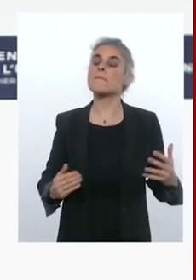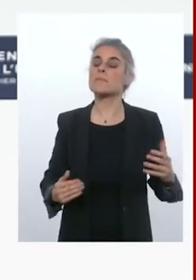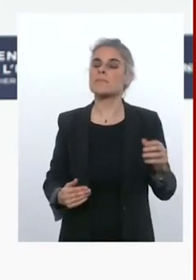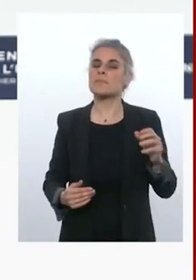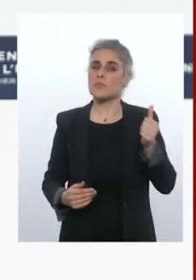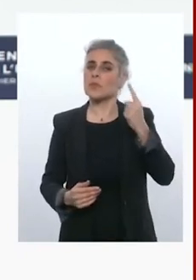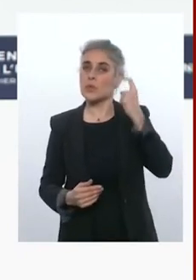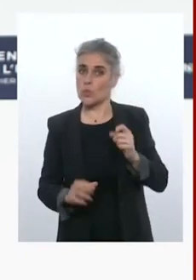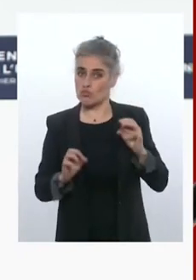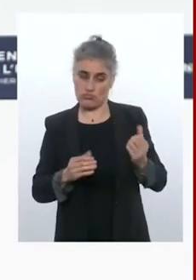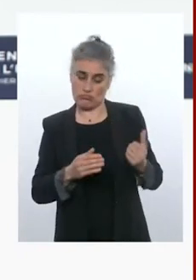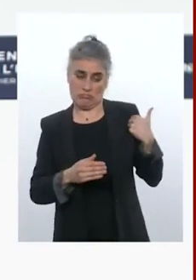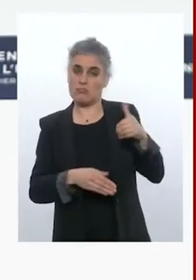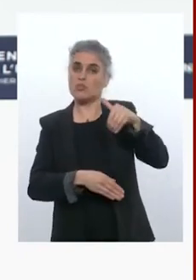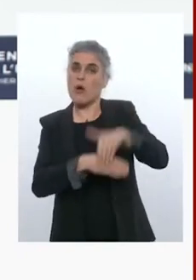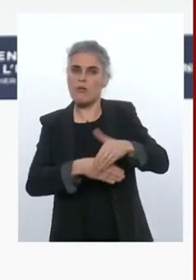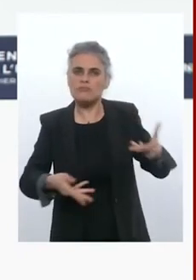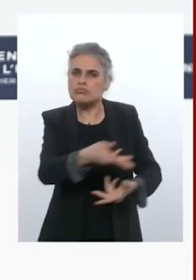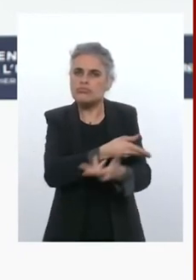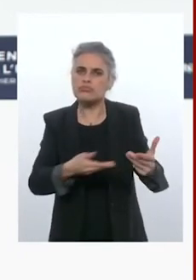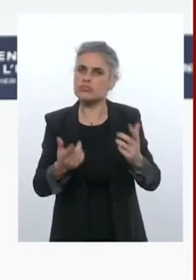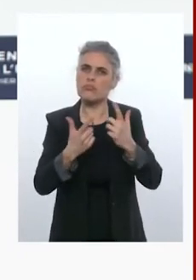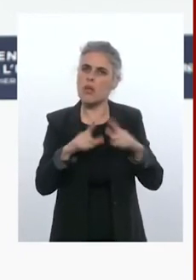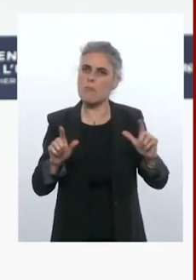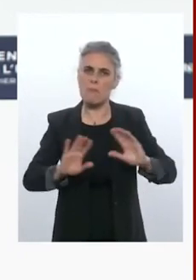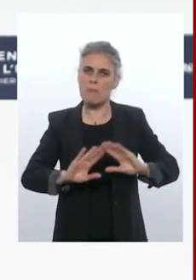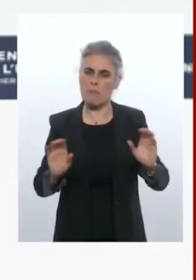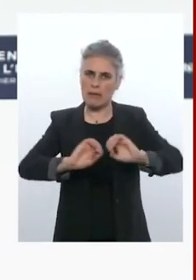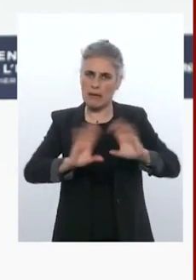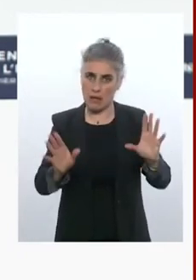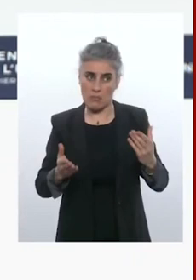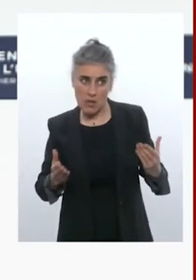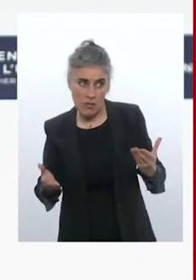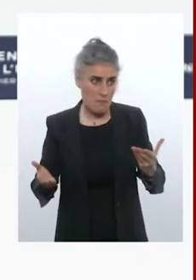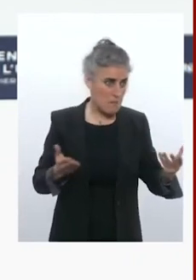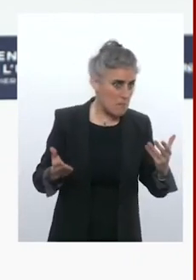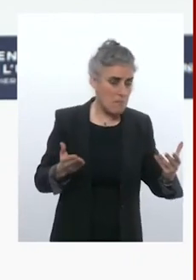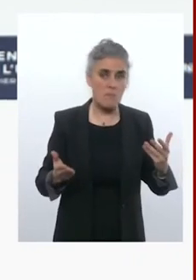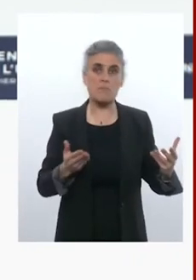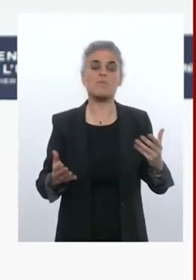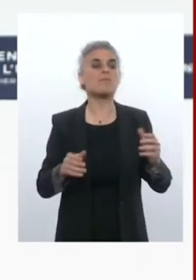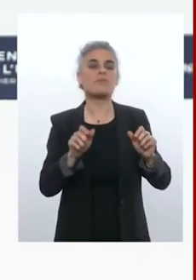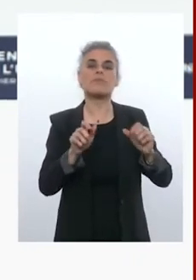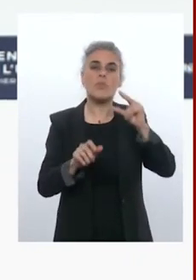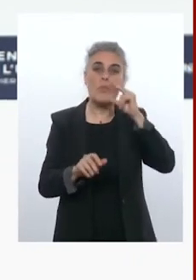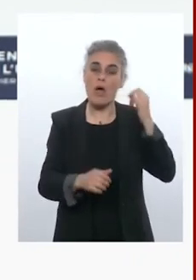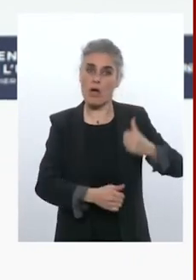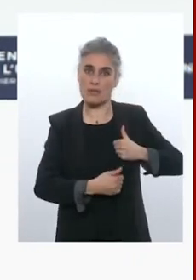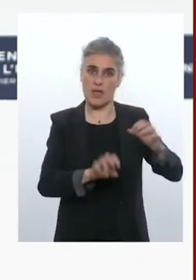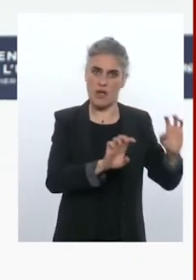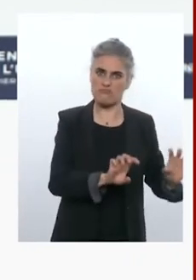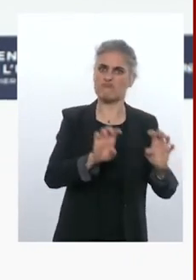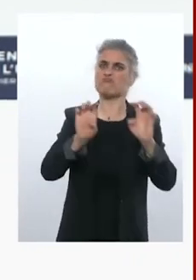libre et directe. Il n'y pas de consensus aujourd'hui pour envoyer de manière officielle, assumer et endosser des